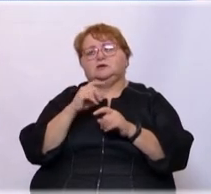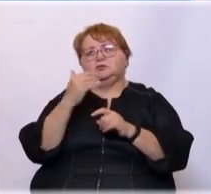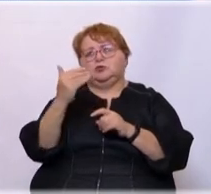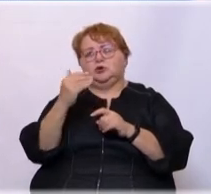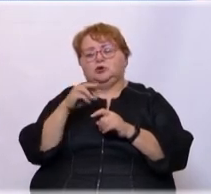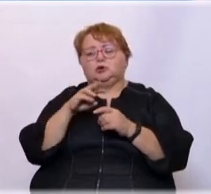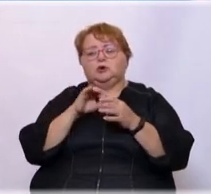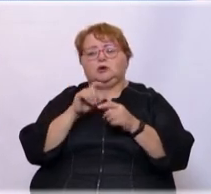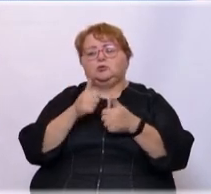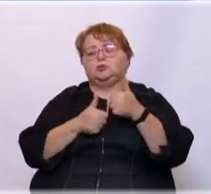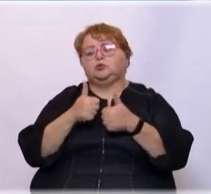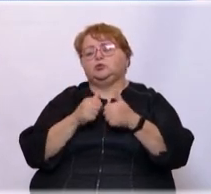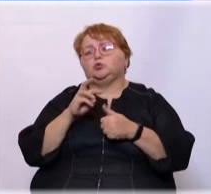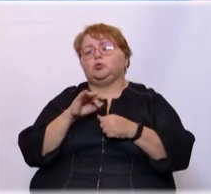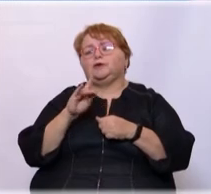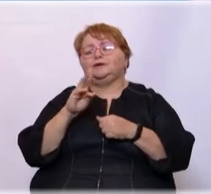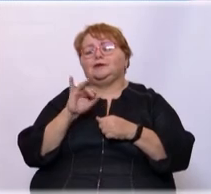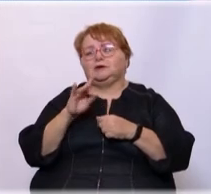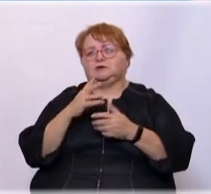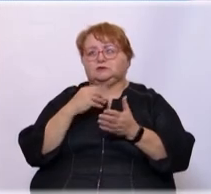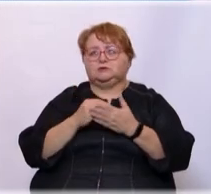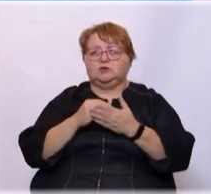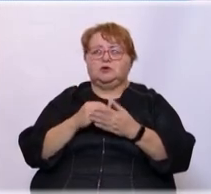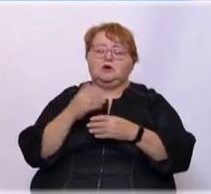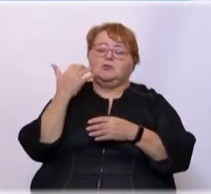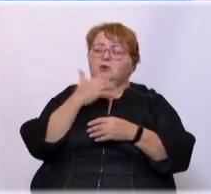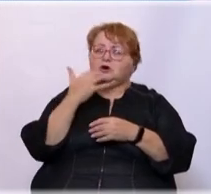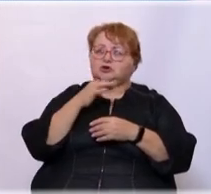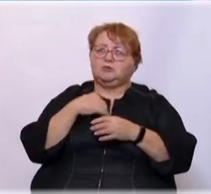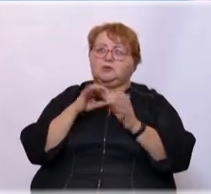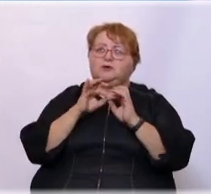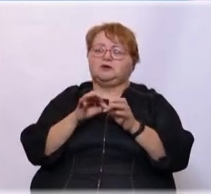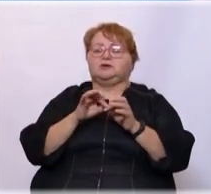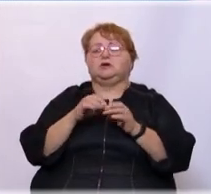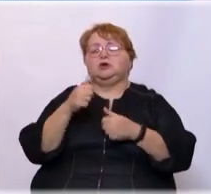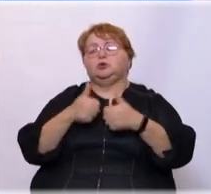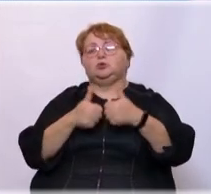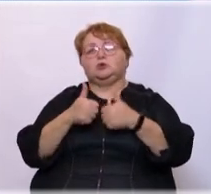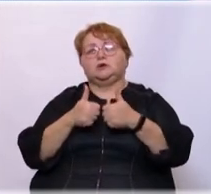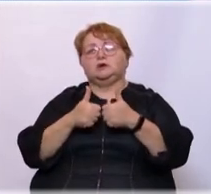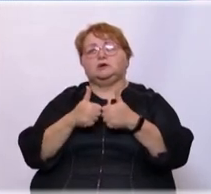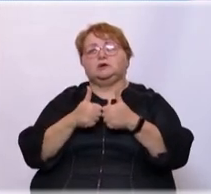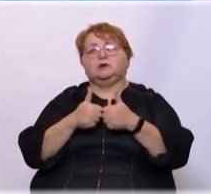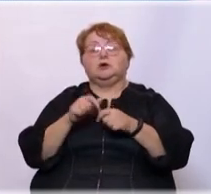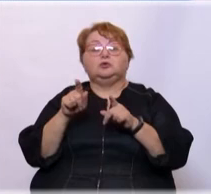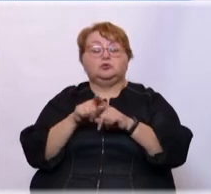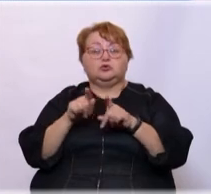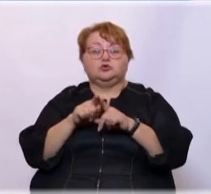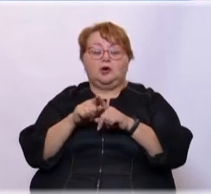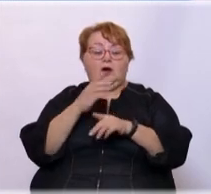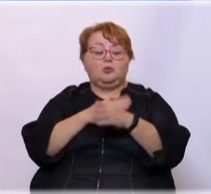турниру свой, да? Наш турнир. В Махачкале мы сейчас провели турнир, значит, тоже и